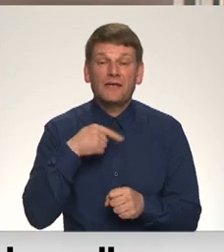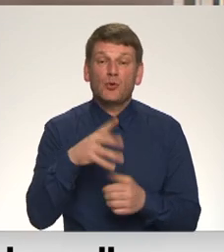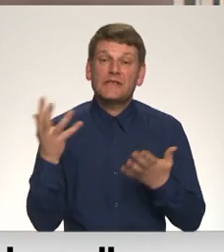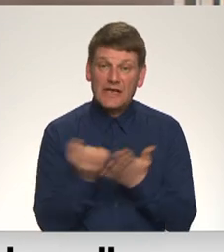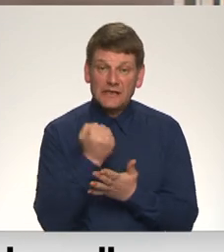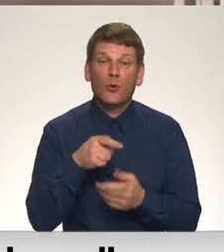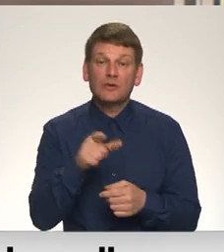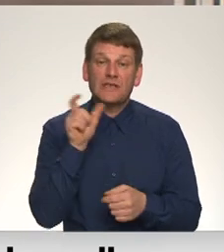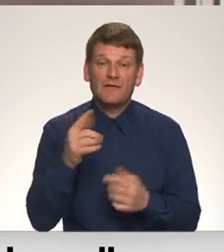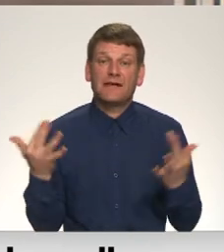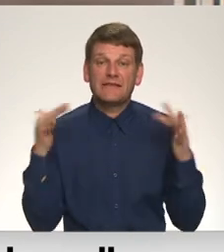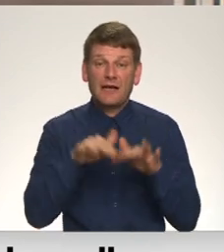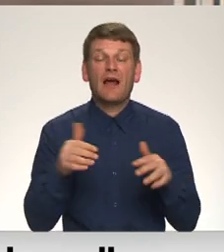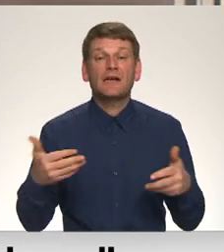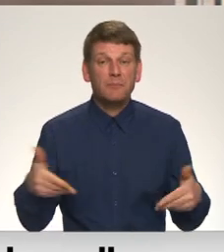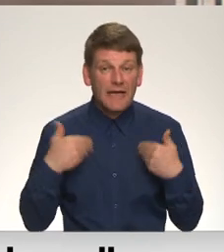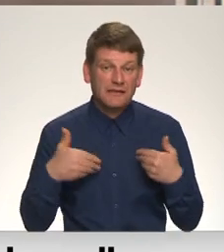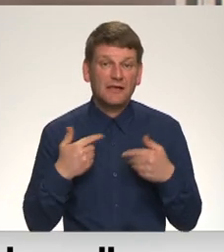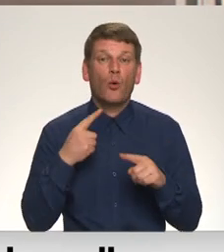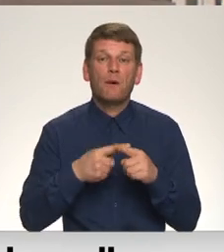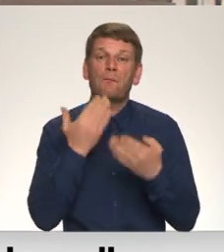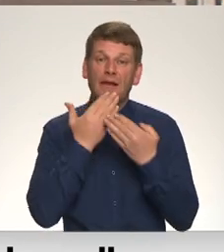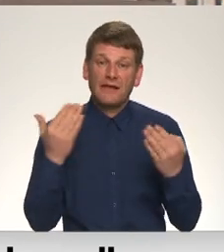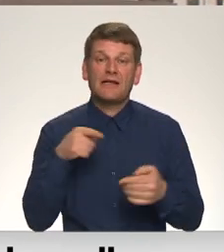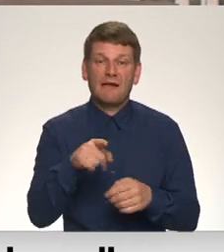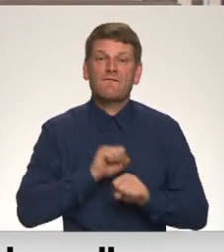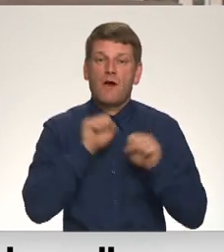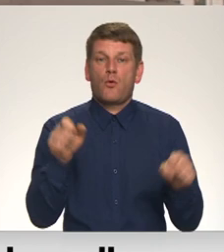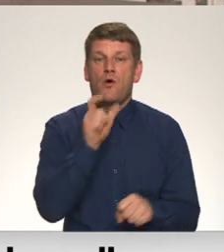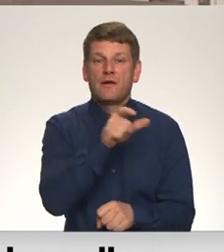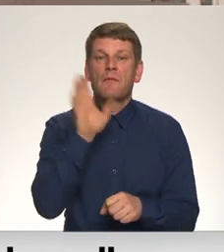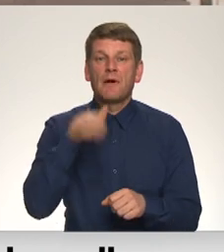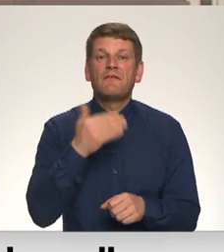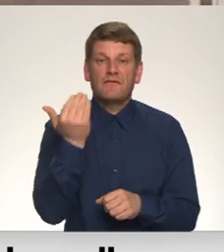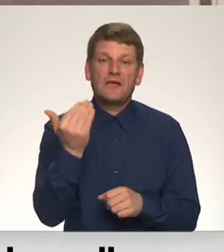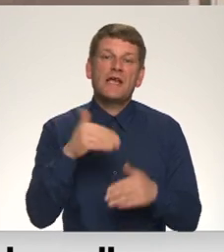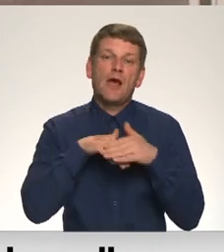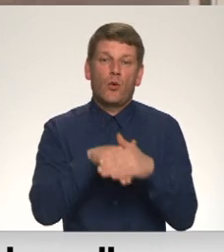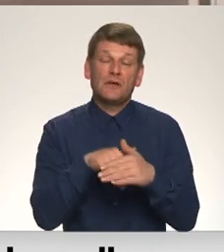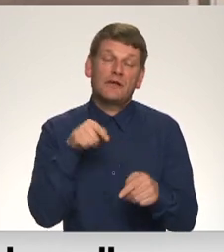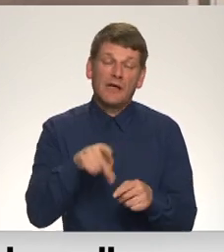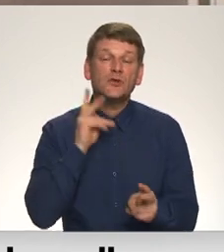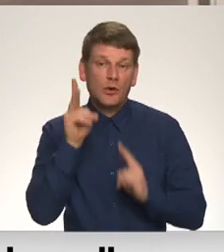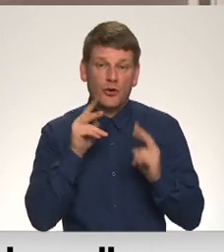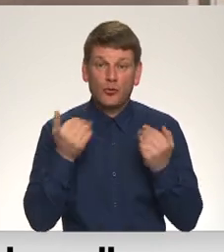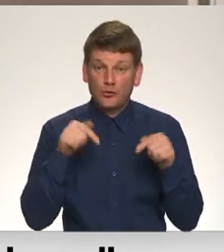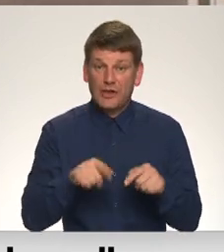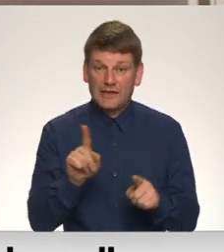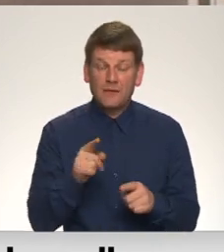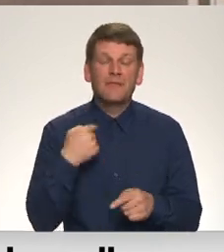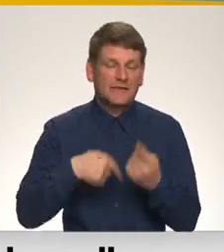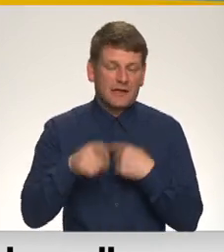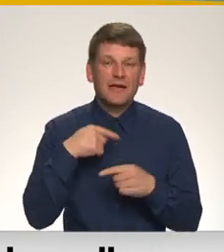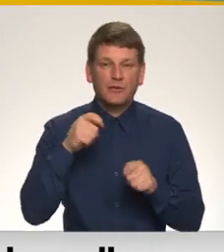cilvēki šeit sanāk priecāties un pateikties šiem varoņiem par viņu ieguldījumu. Tāds lūk šeit noskaņojums. Bet mēs atgriežamies